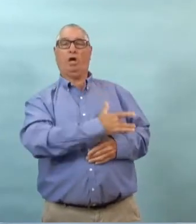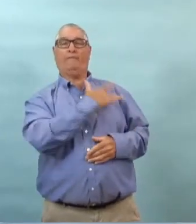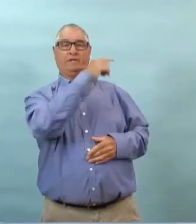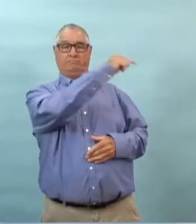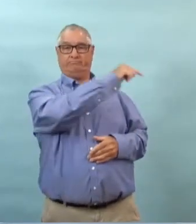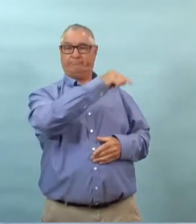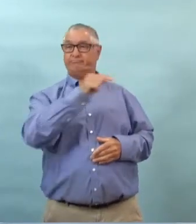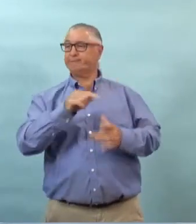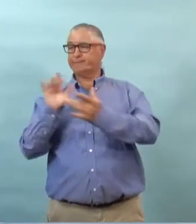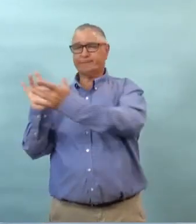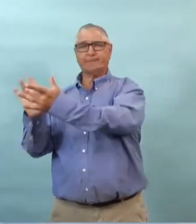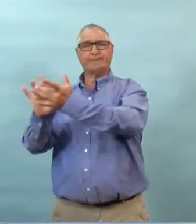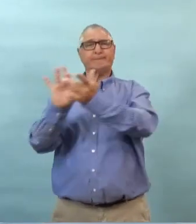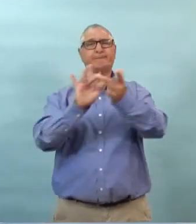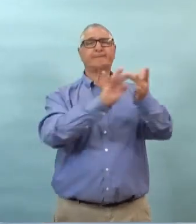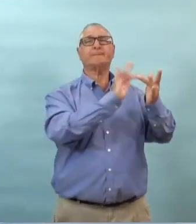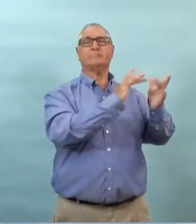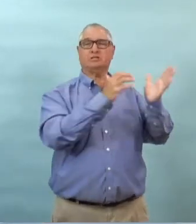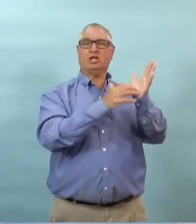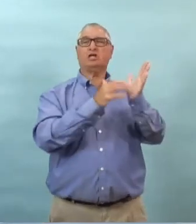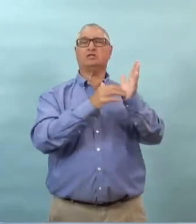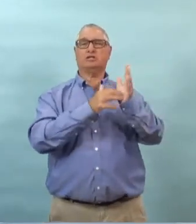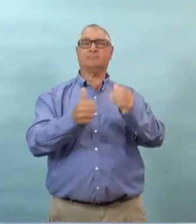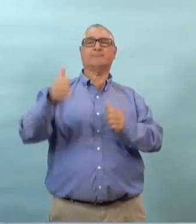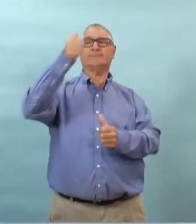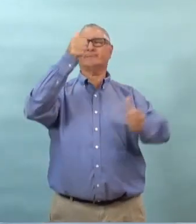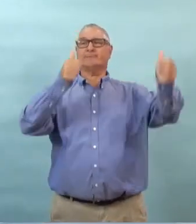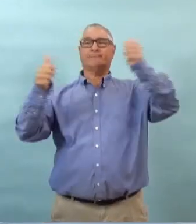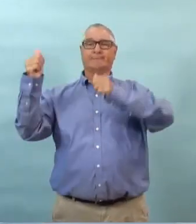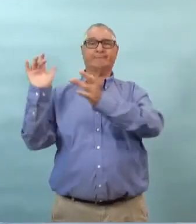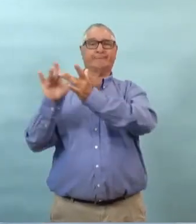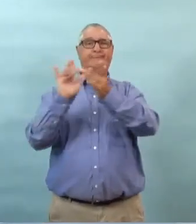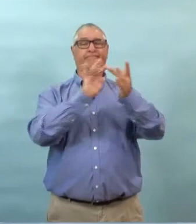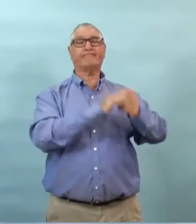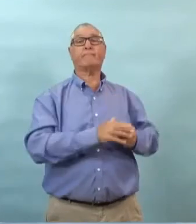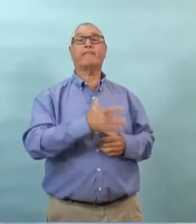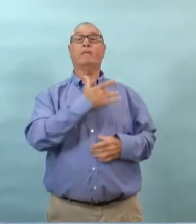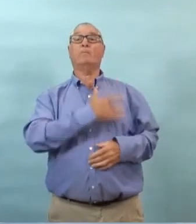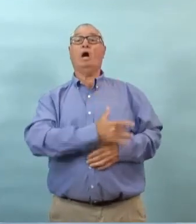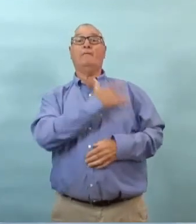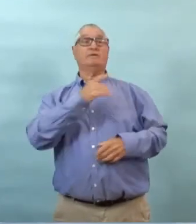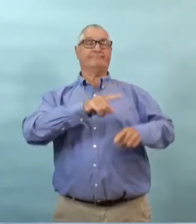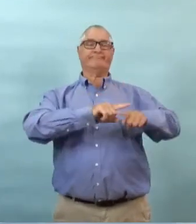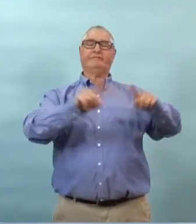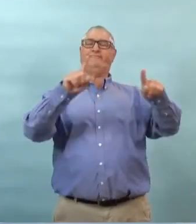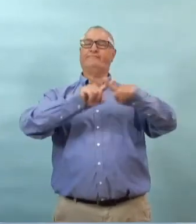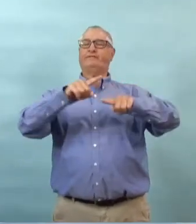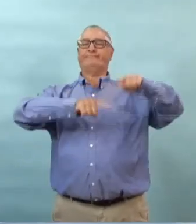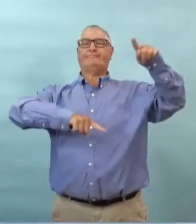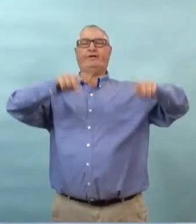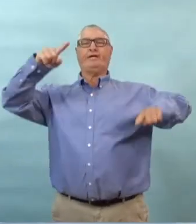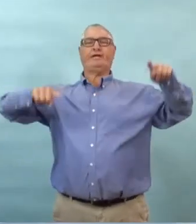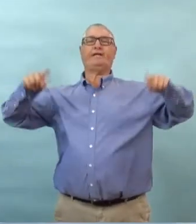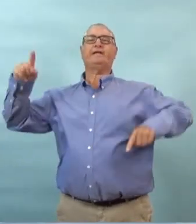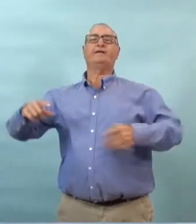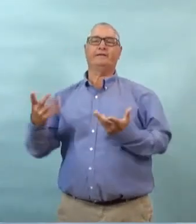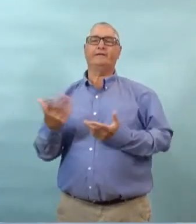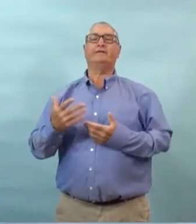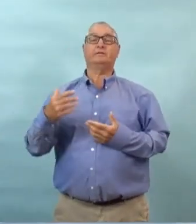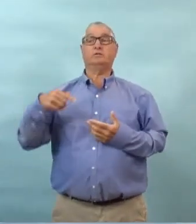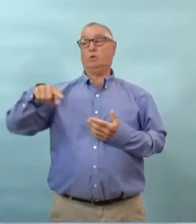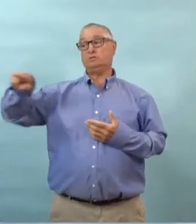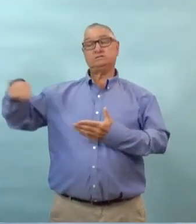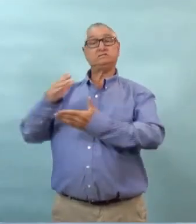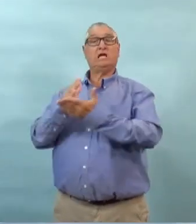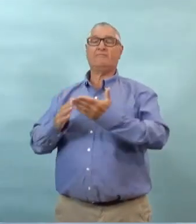homologues ainsi que d'autres agences et nous savons qu'il y a certaines provinces qui à l'heure actuelle disent que ils vont utiliser les masques en